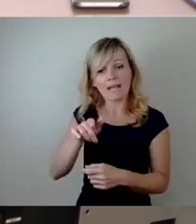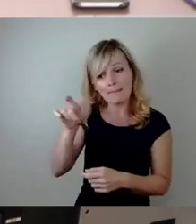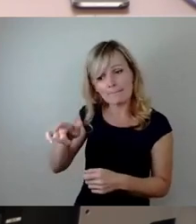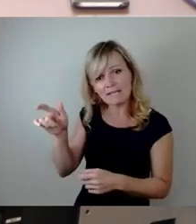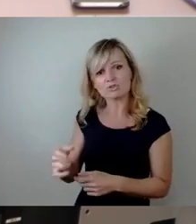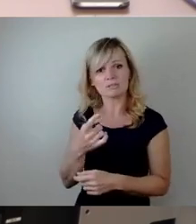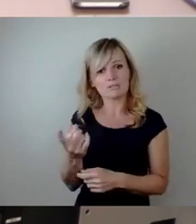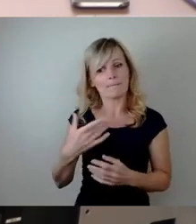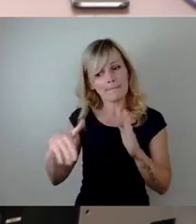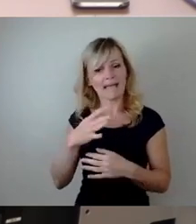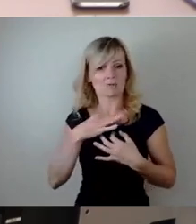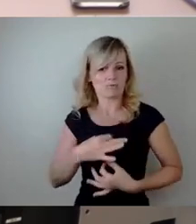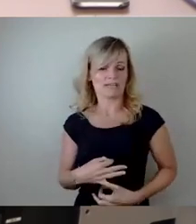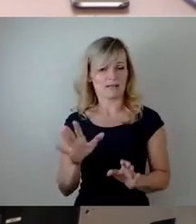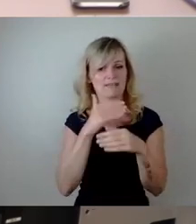Stadt zufriedener sein. Vielen Dank.